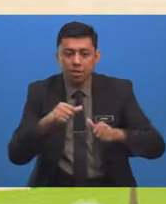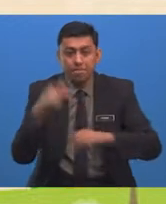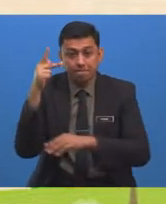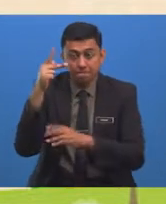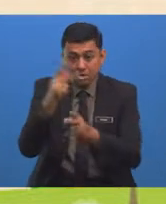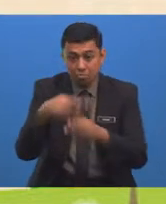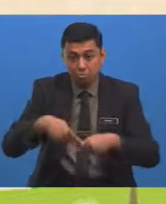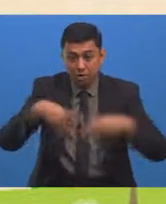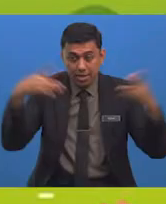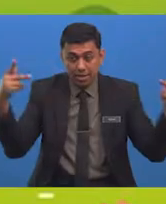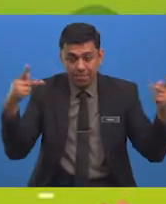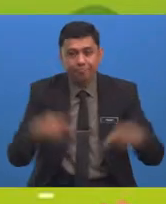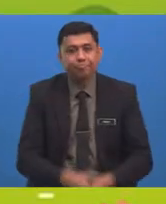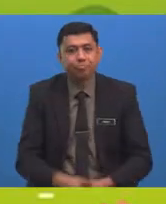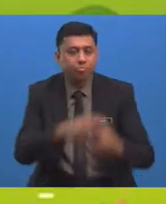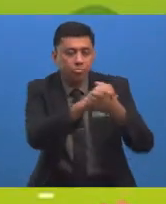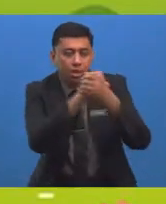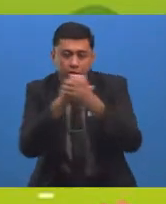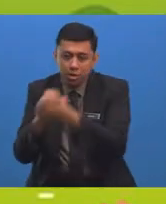Pemuliharaan H